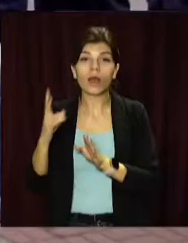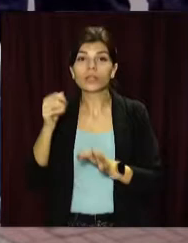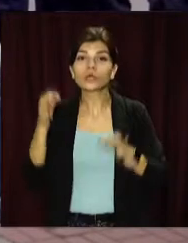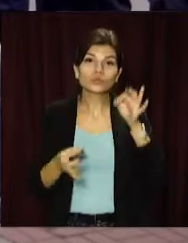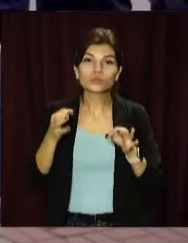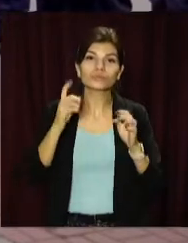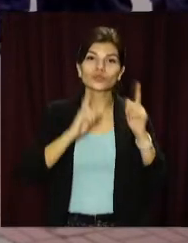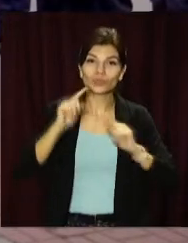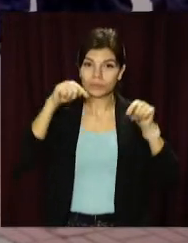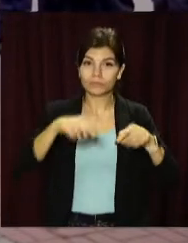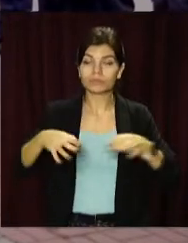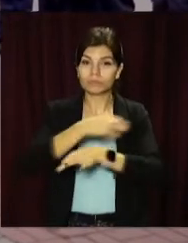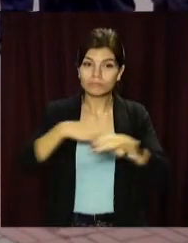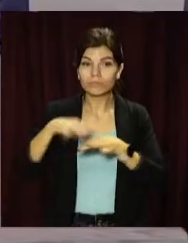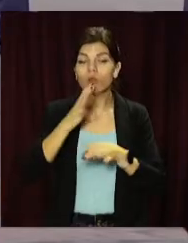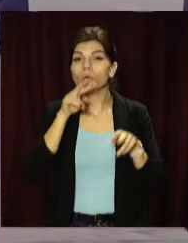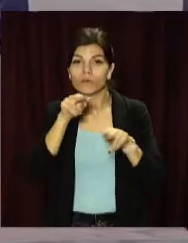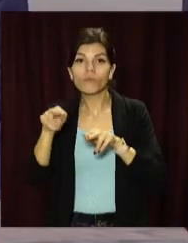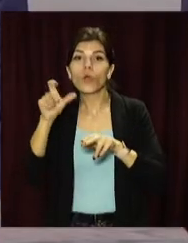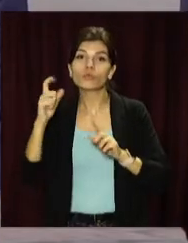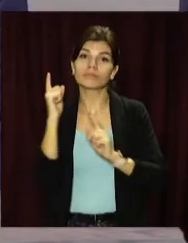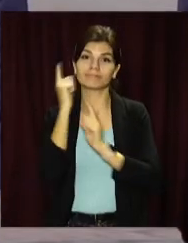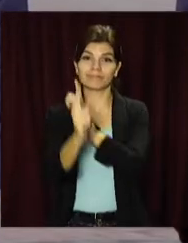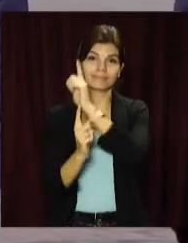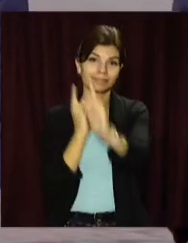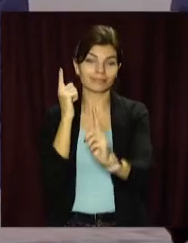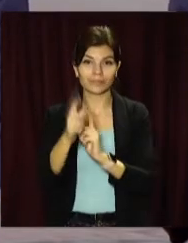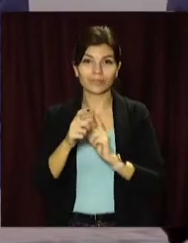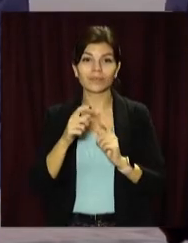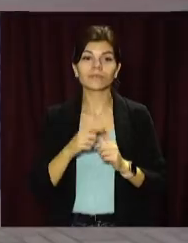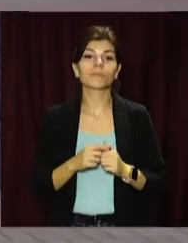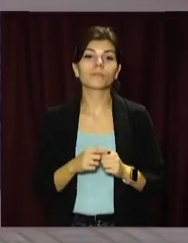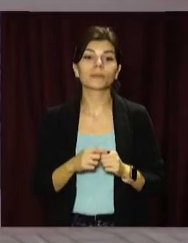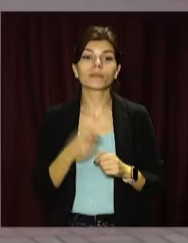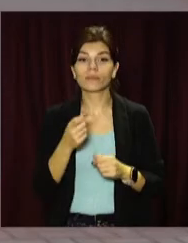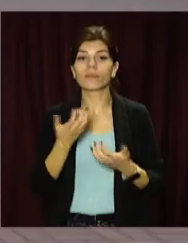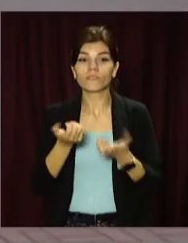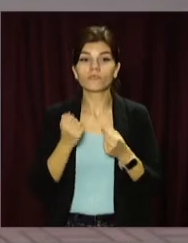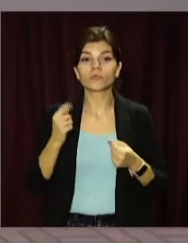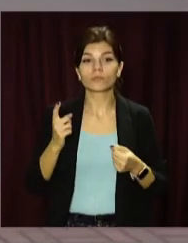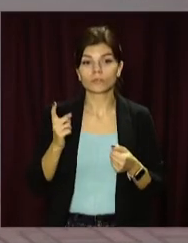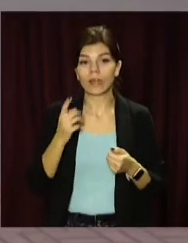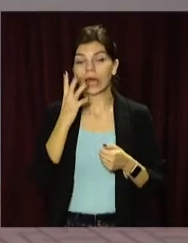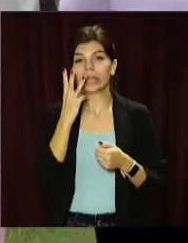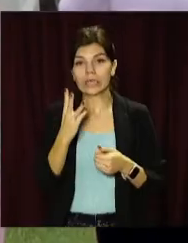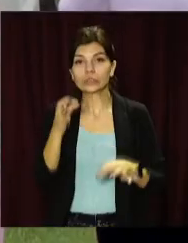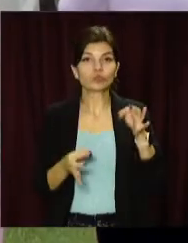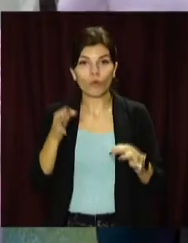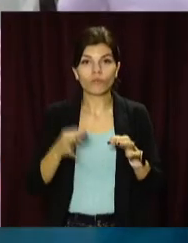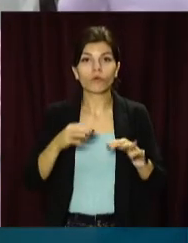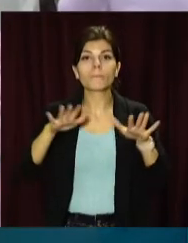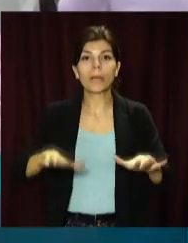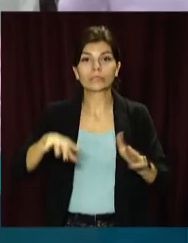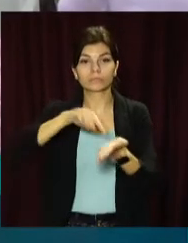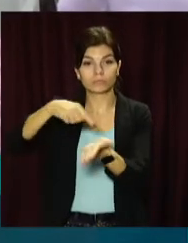Відповідатимуть за безпеку відвідувачів та учасників у процесі. Відомство взяло під охорону три судові установи міста. Всі,